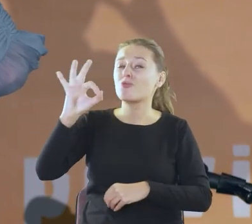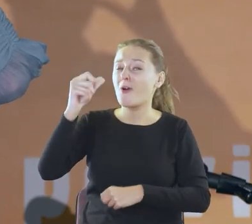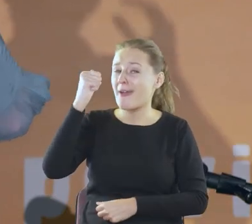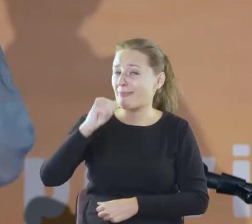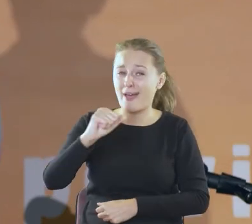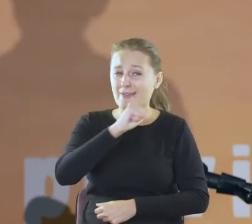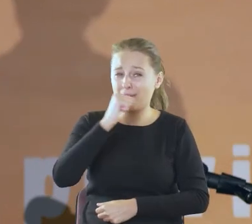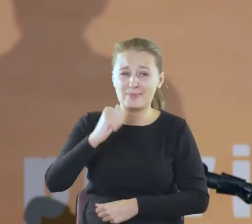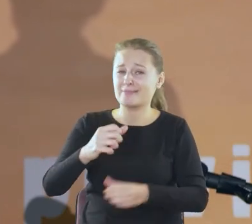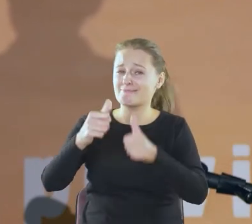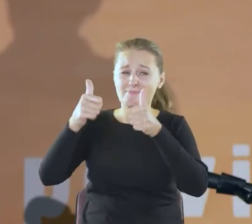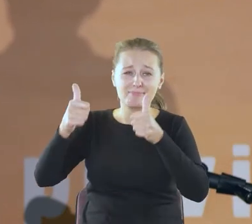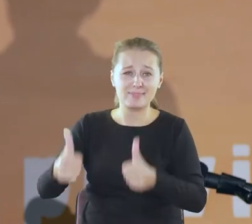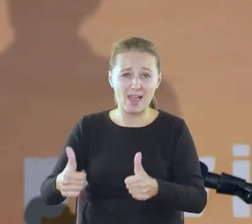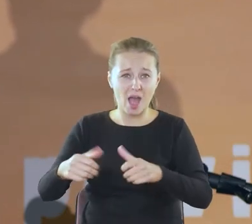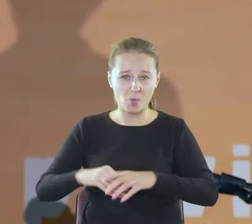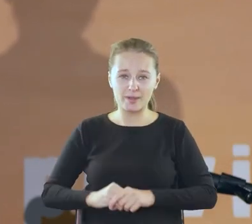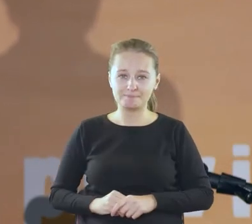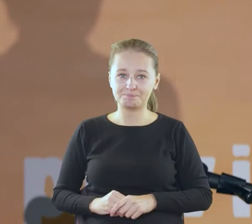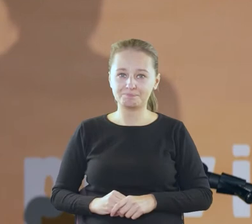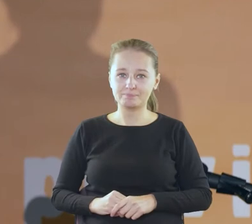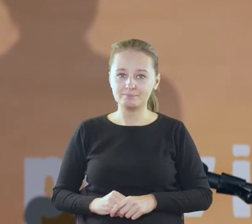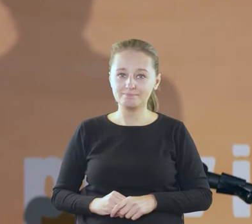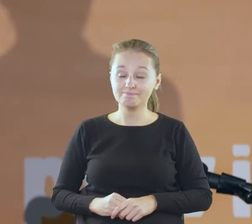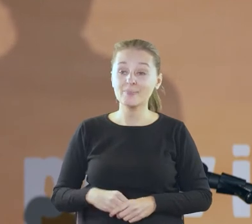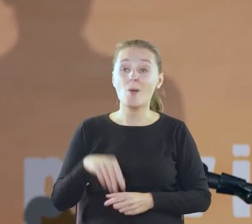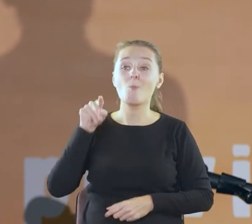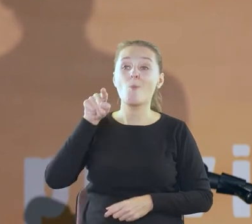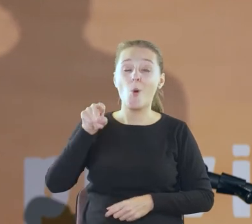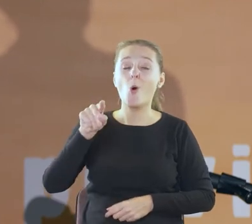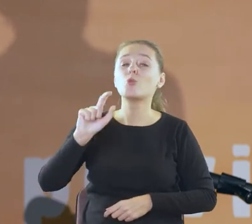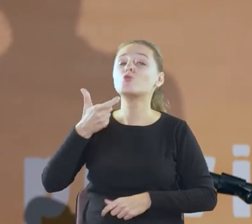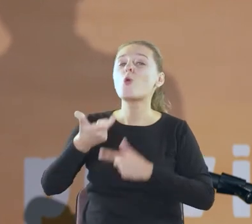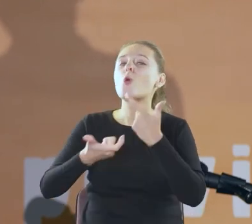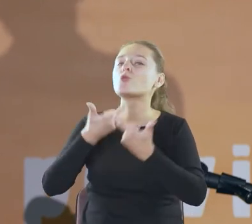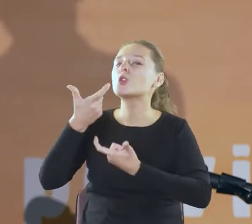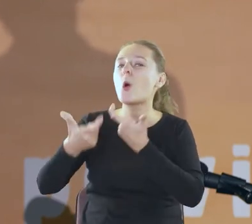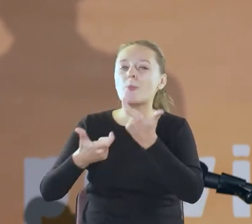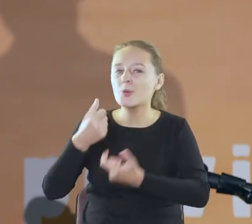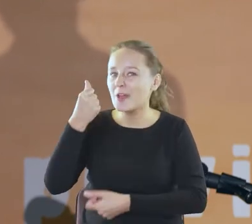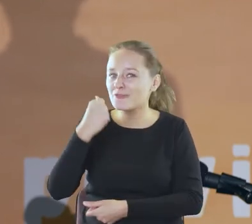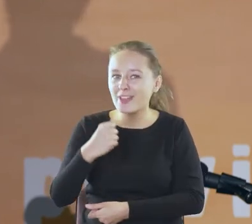bo takie sądy, Boże, iż co ty zrobisz skrycie,